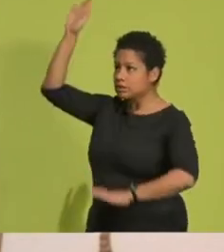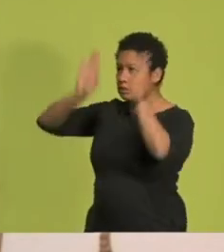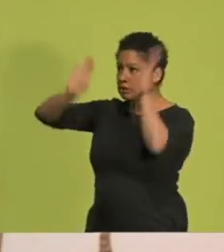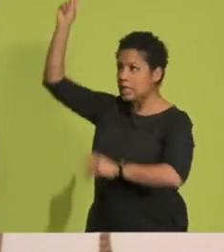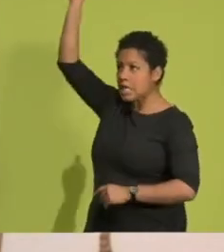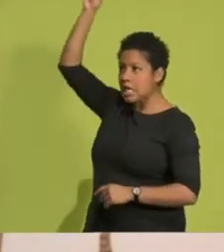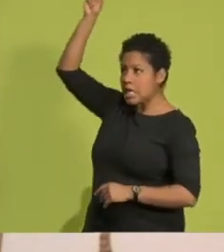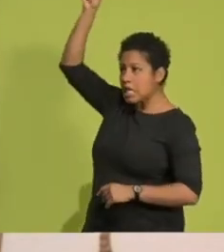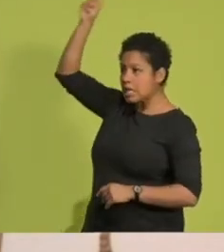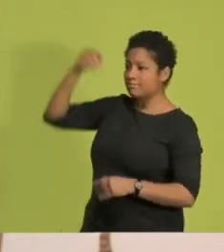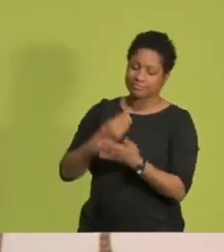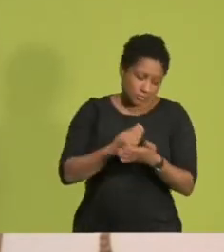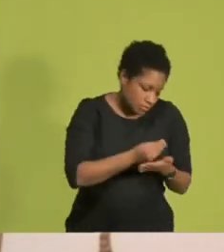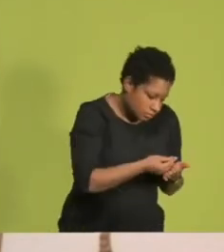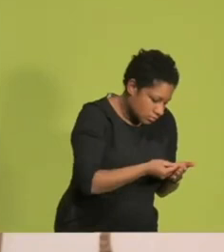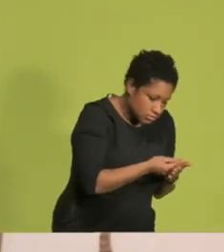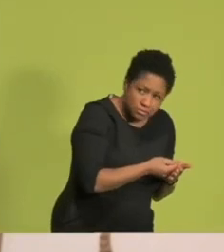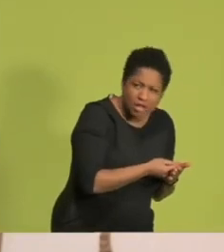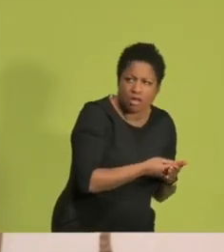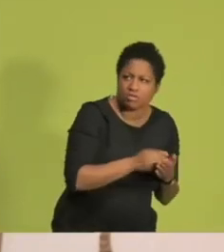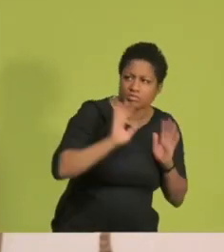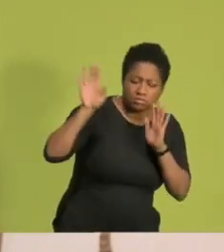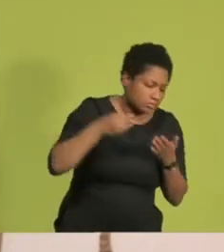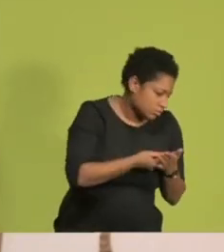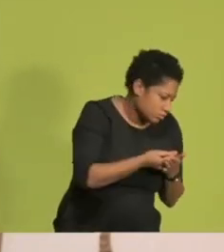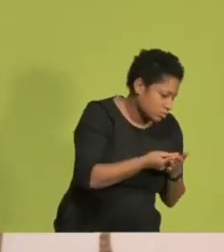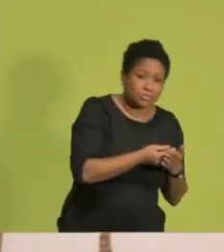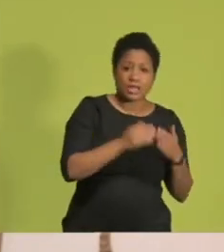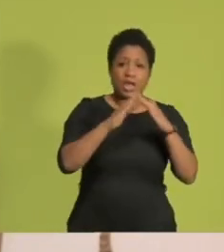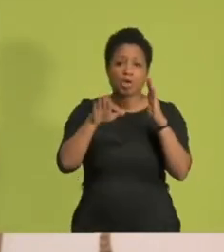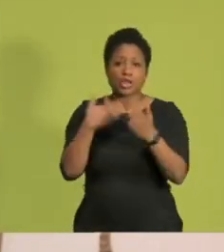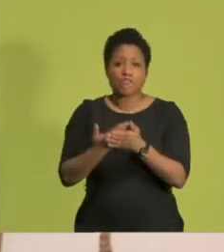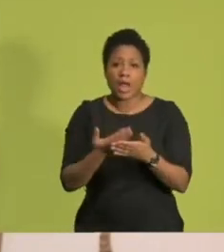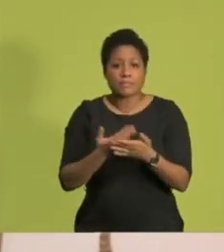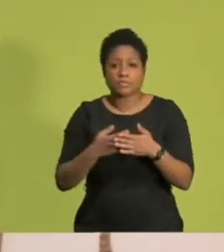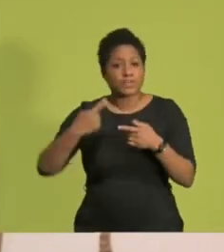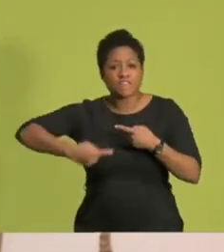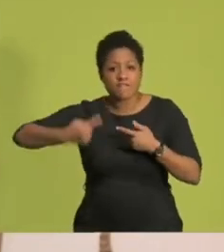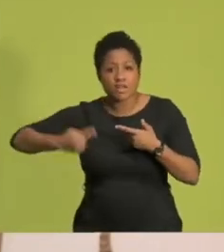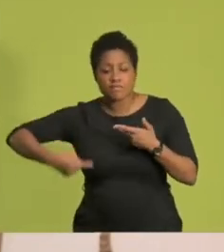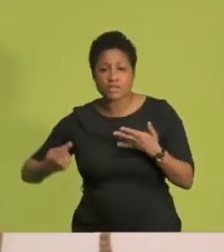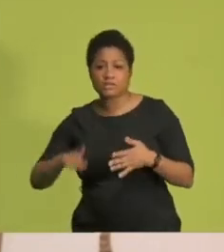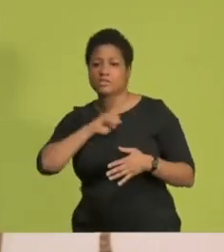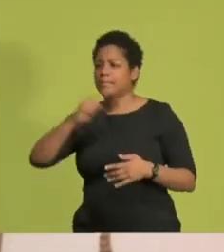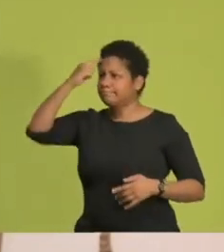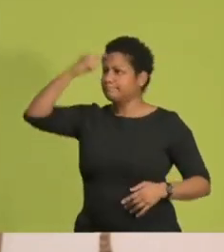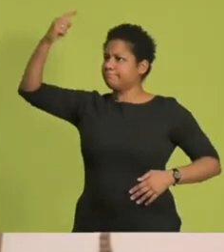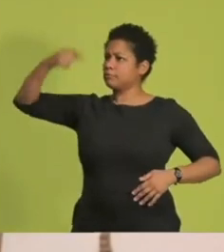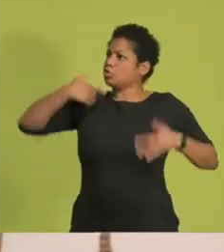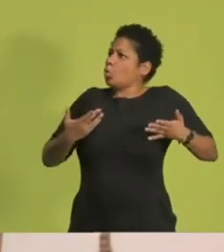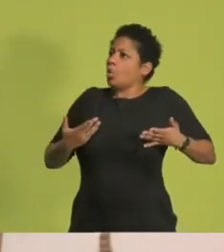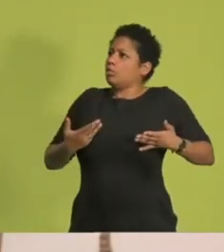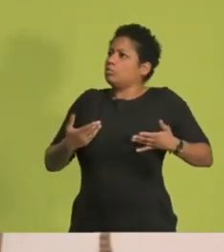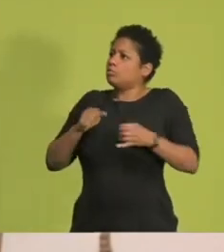wenn du im Unterricht kritzelst, statt zu schreiben, wenn deine Hausaufgaben fehlen, wenn du selbstbewusst deine Meinung kundtust, wenn du nicht